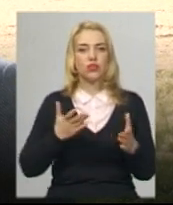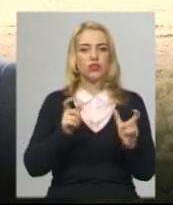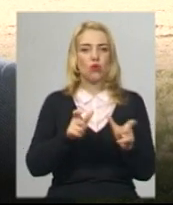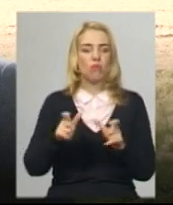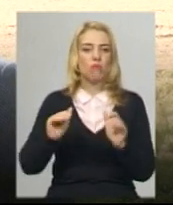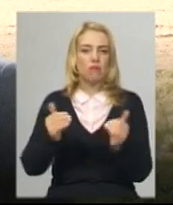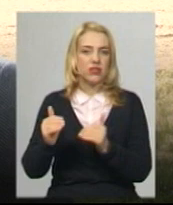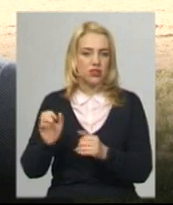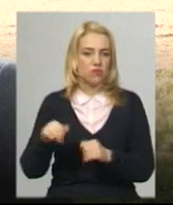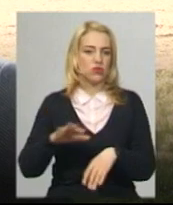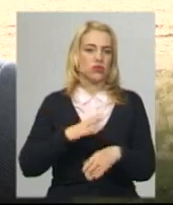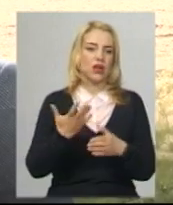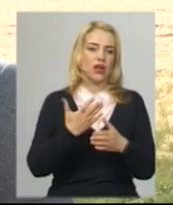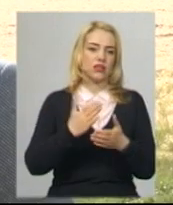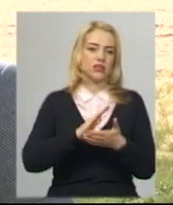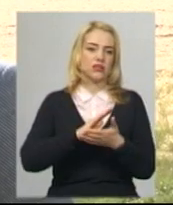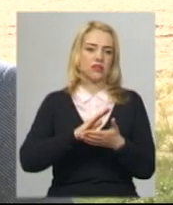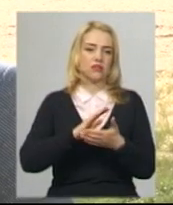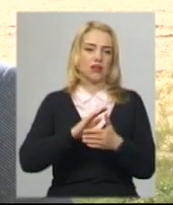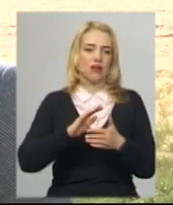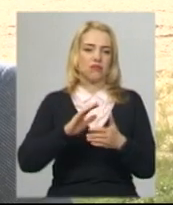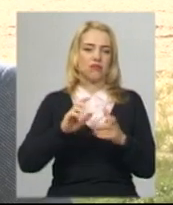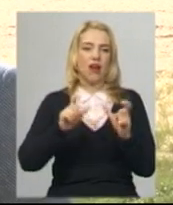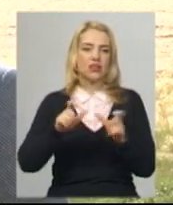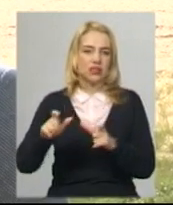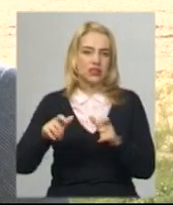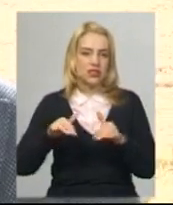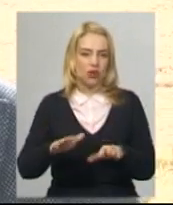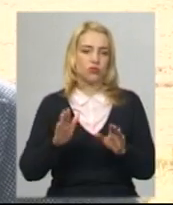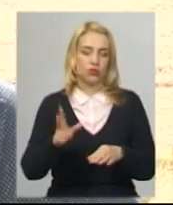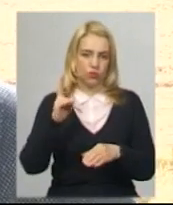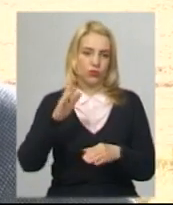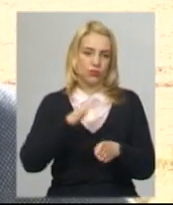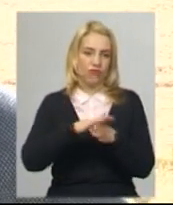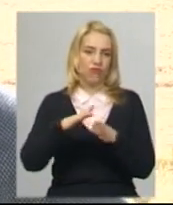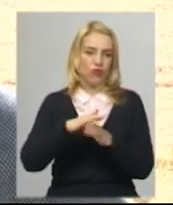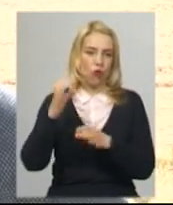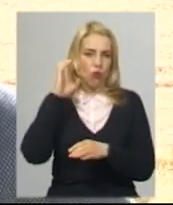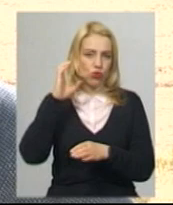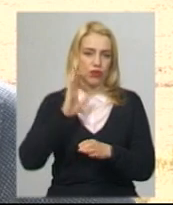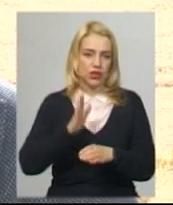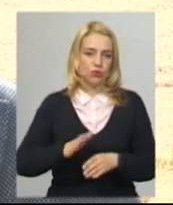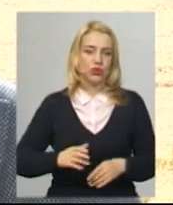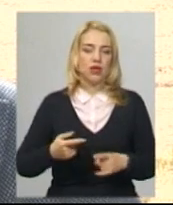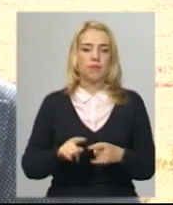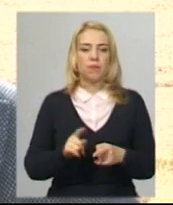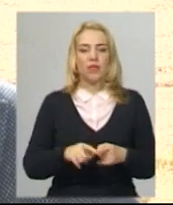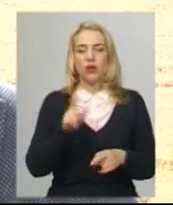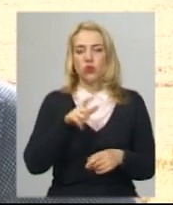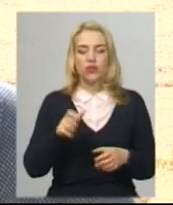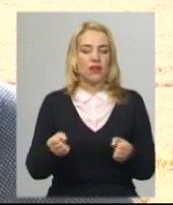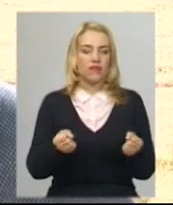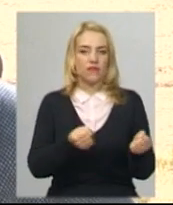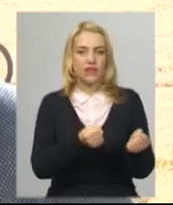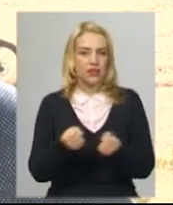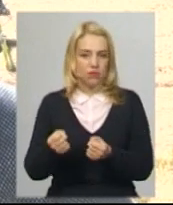щодо можливих якихось карантинних заходів на пляжі. І відповідно, будемо їх виконувати. Людей стримати будь-яким чином вже неможливо, люди